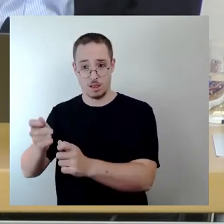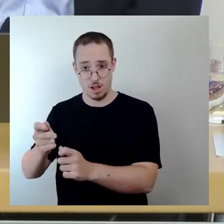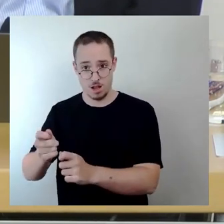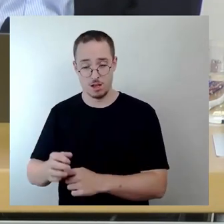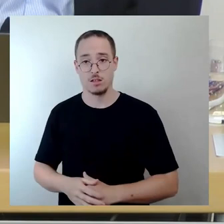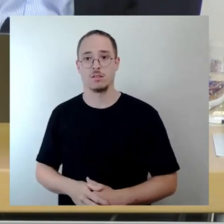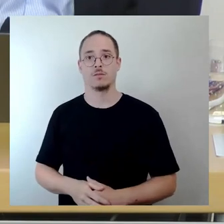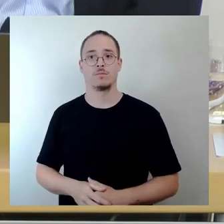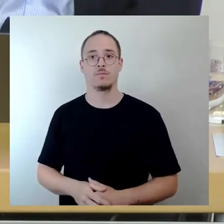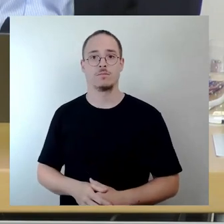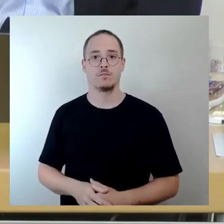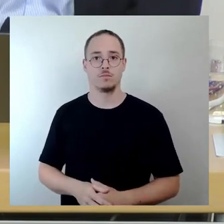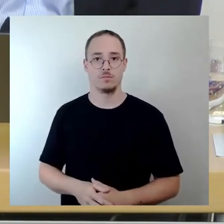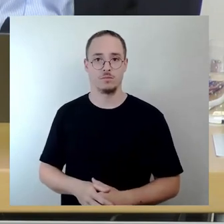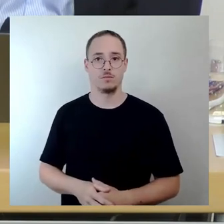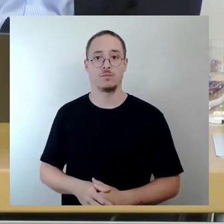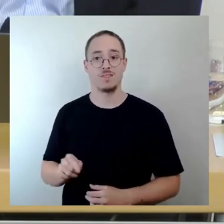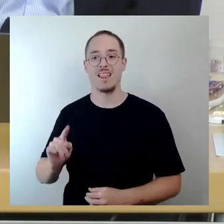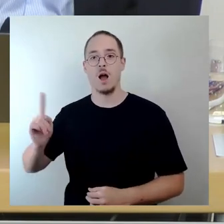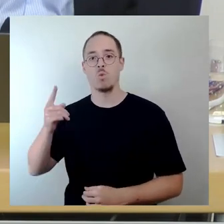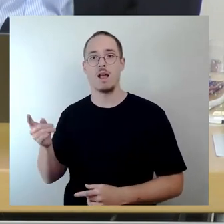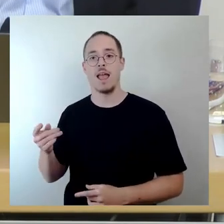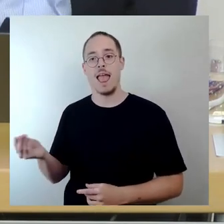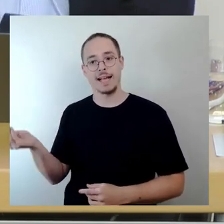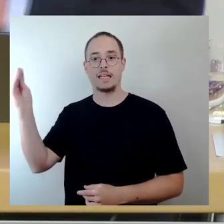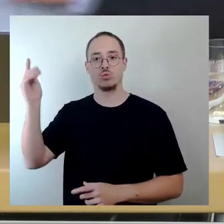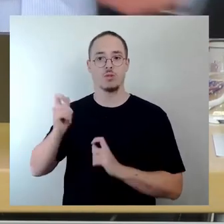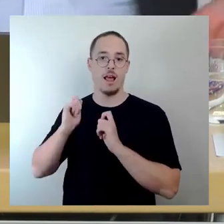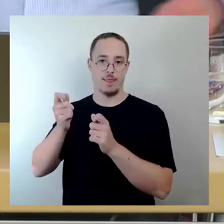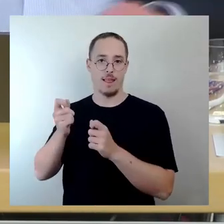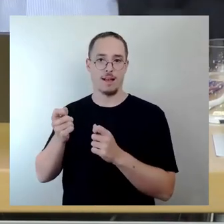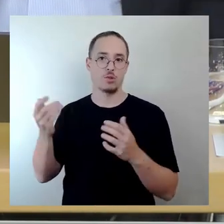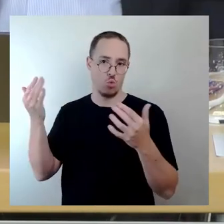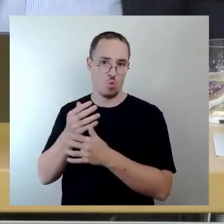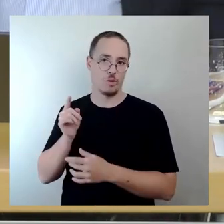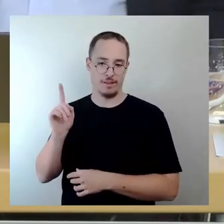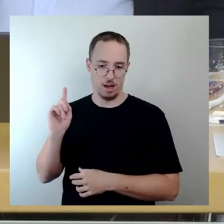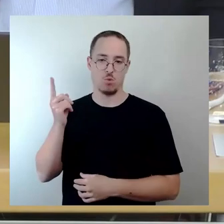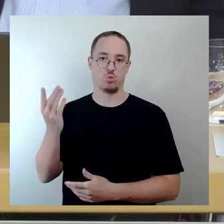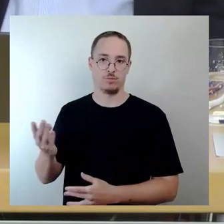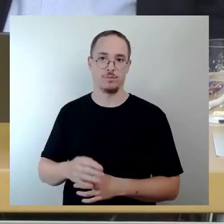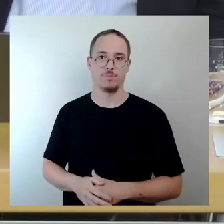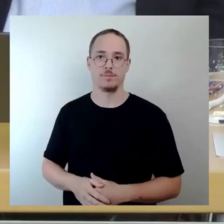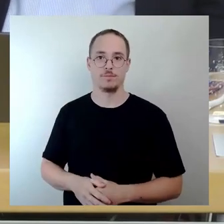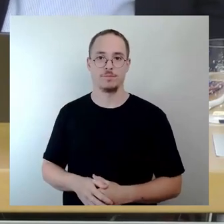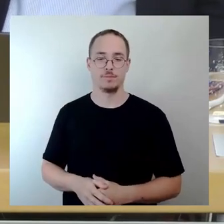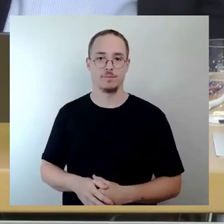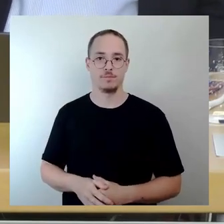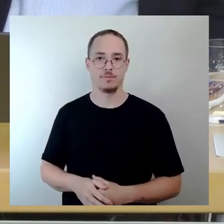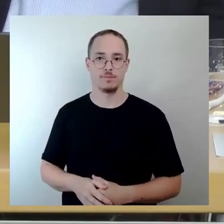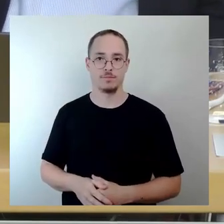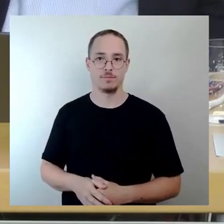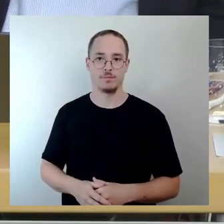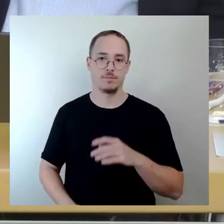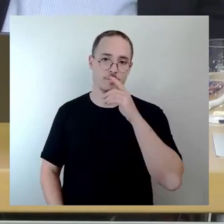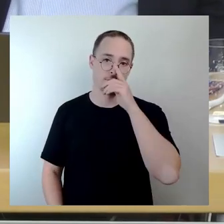Ausschussbericht und auch den Ergänzungsantrag, was Fraktion Bündnis 90 die Grünen angeht, den auch natürlich zur Abstimmung stellen.